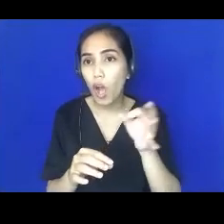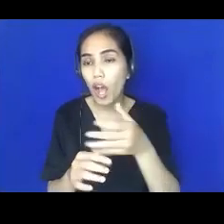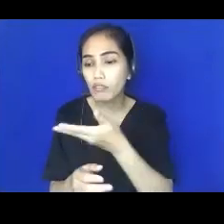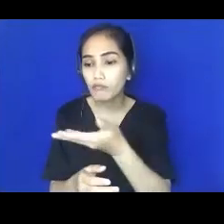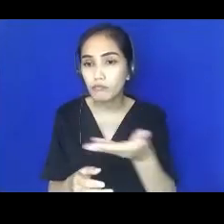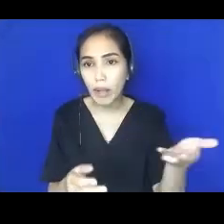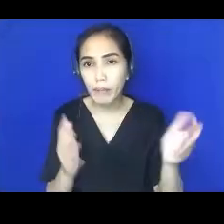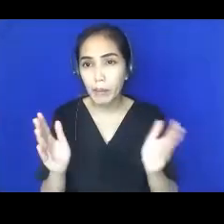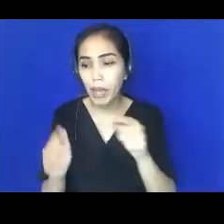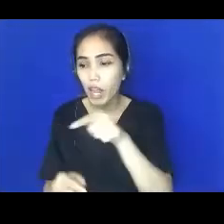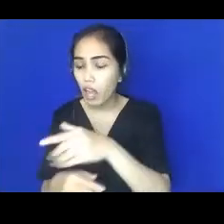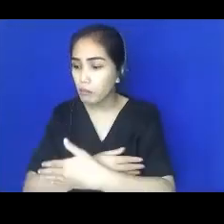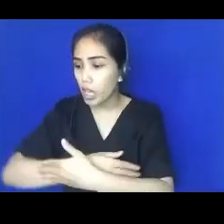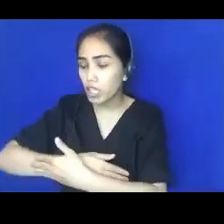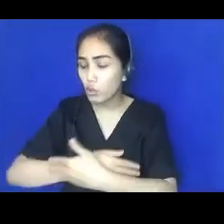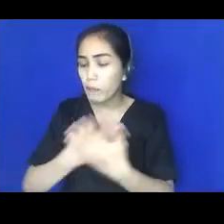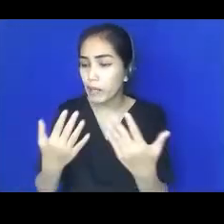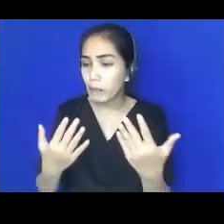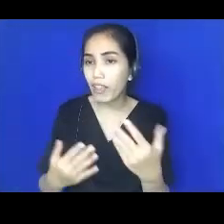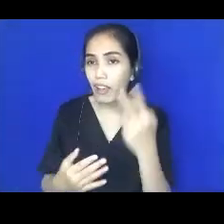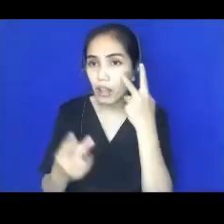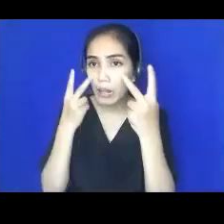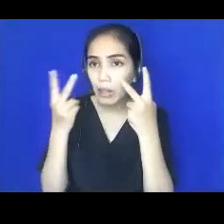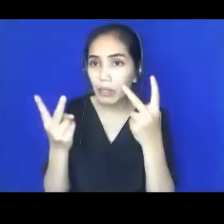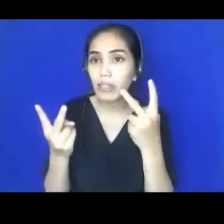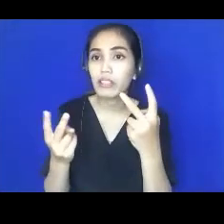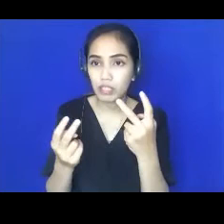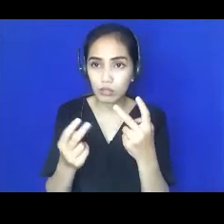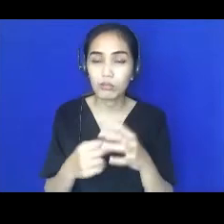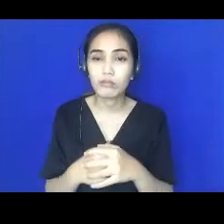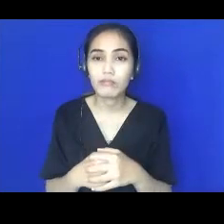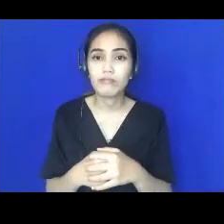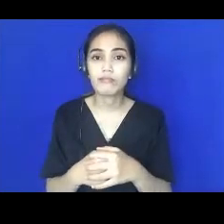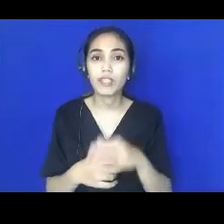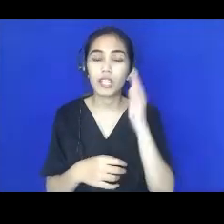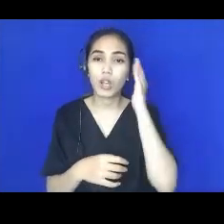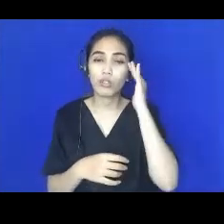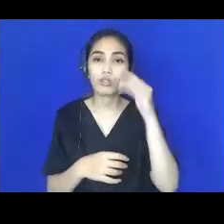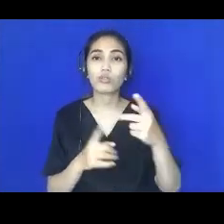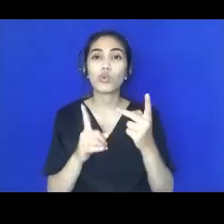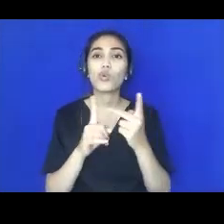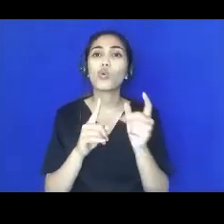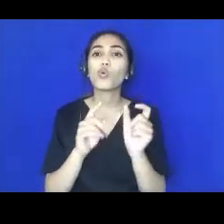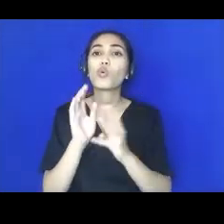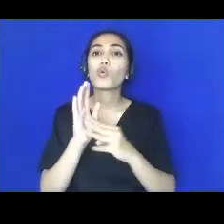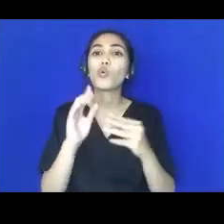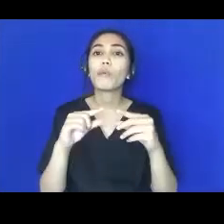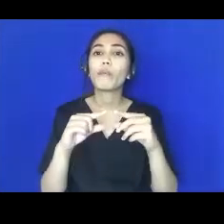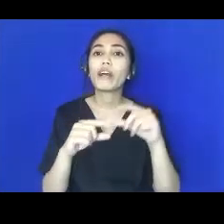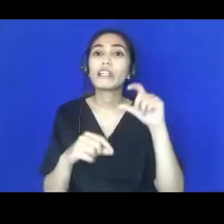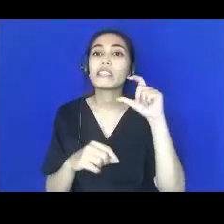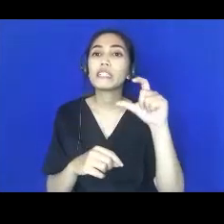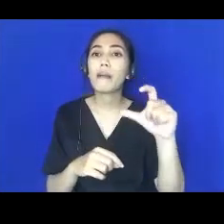presentasi saya ini saya muncul dengan Human Capital Index sebuah indikator baru yang